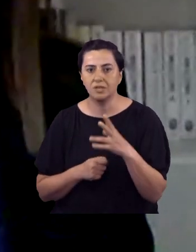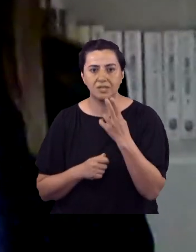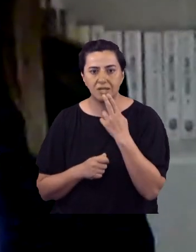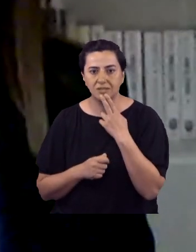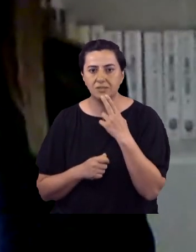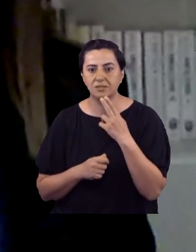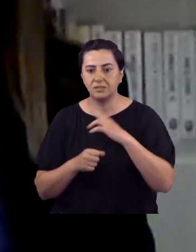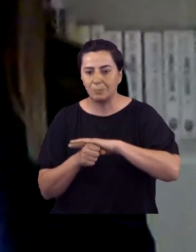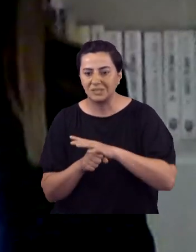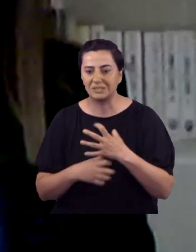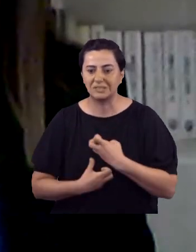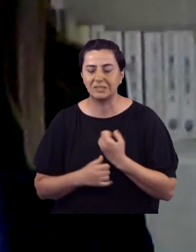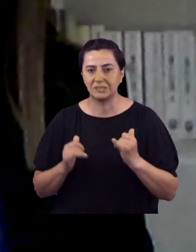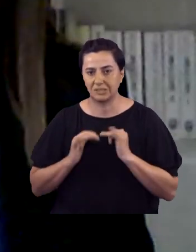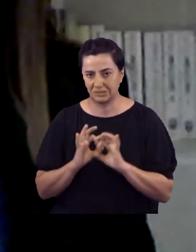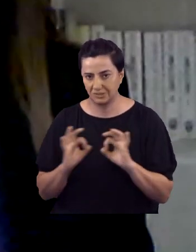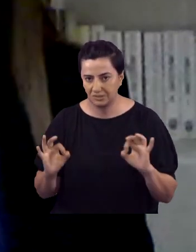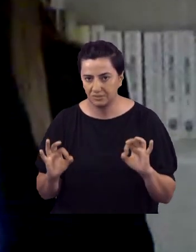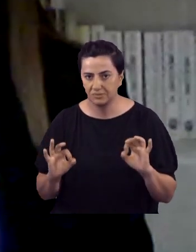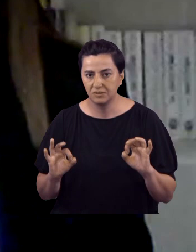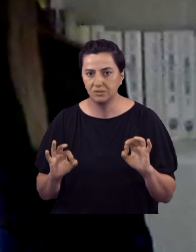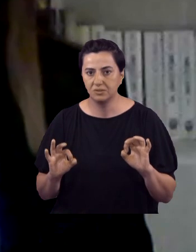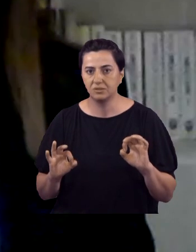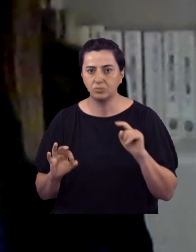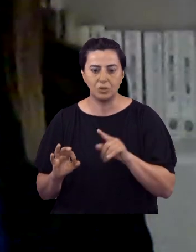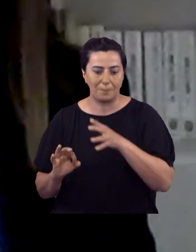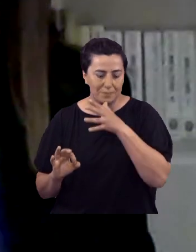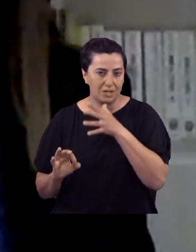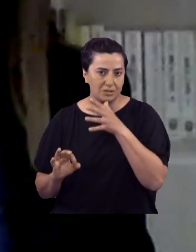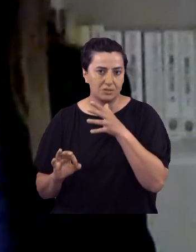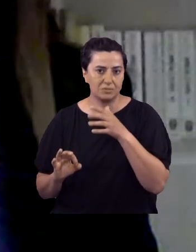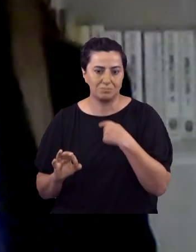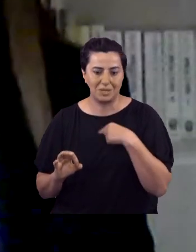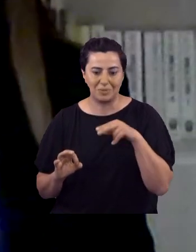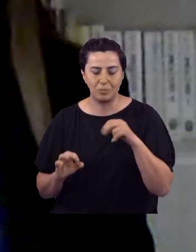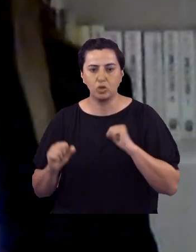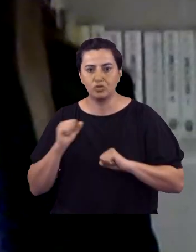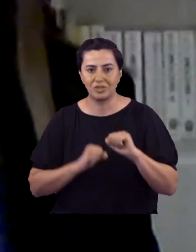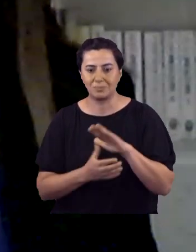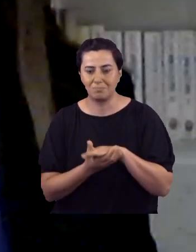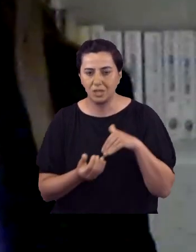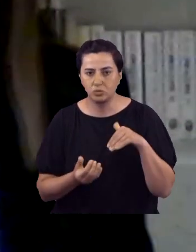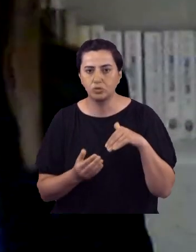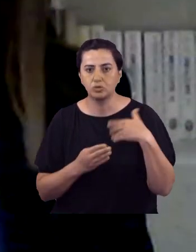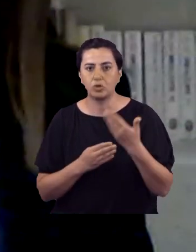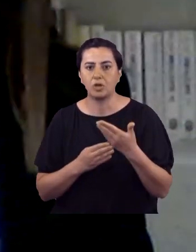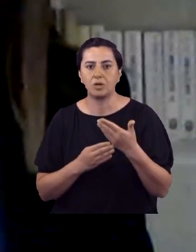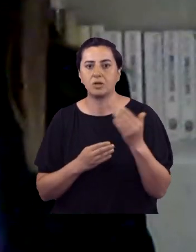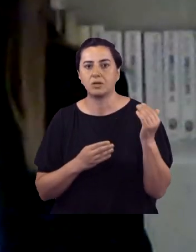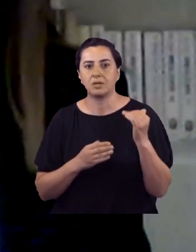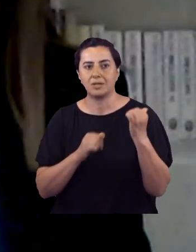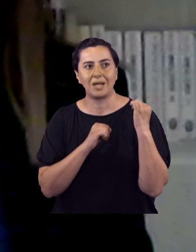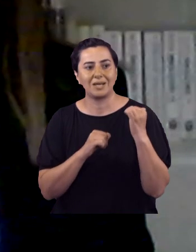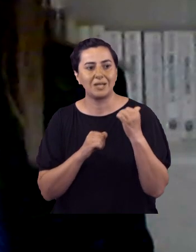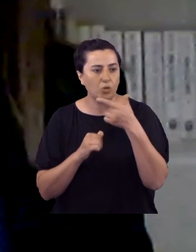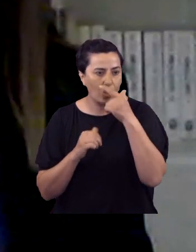kadınların gördüğü baskıdan rahatsız olan, daha doğrusu bunun bilincinde olan, benim gibi üniversiteden mezun olup Yüksekova'ya geri